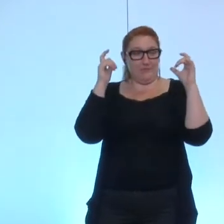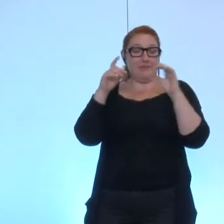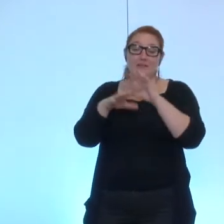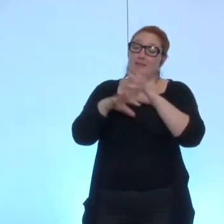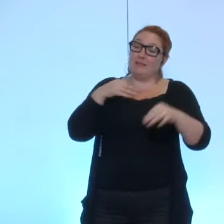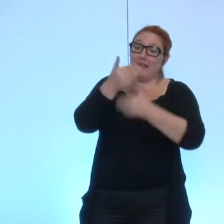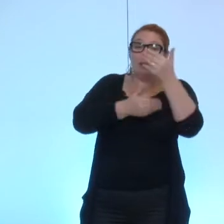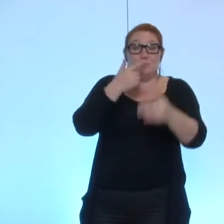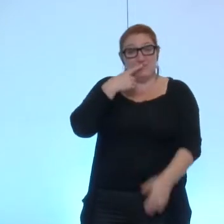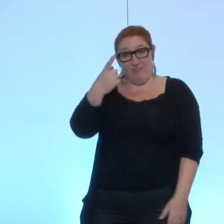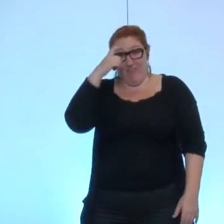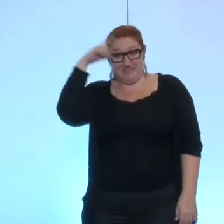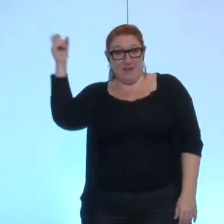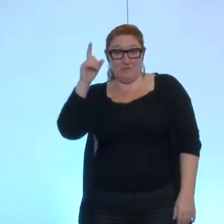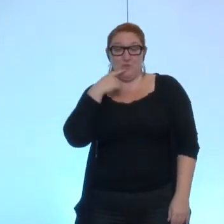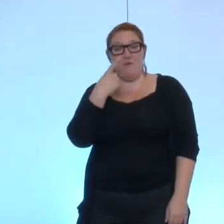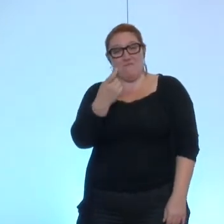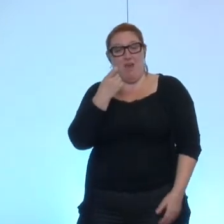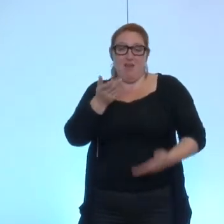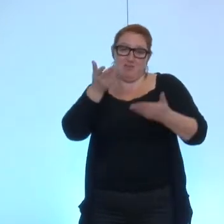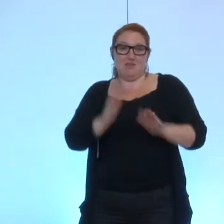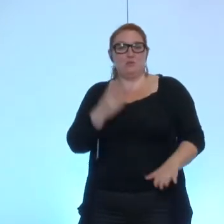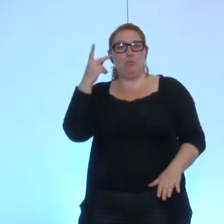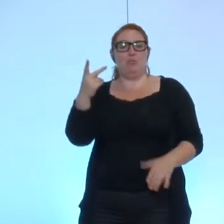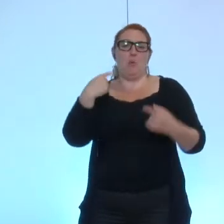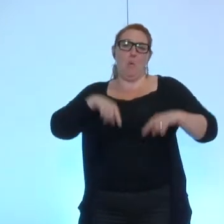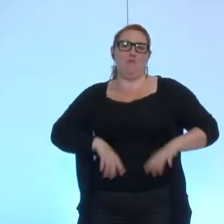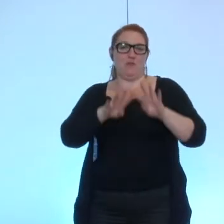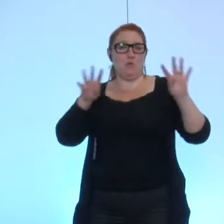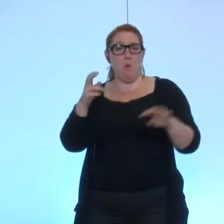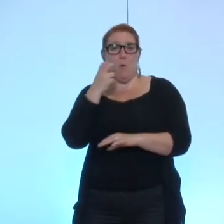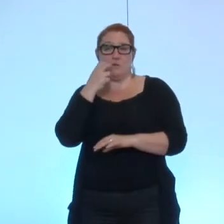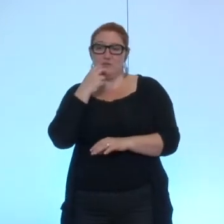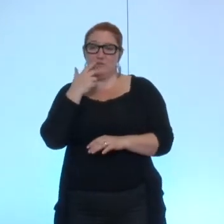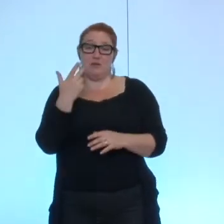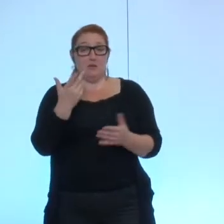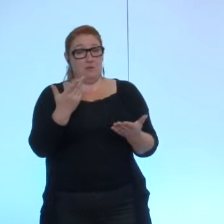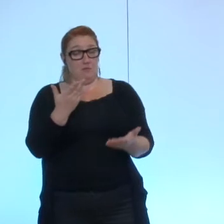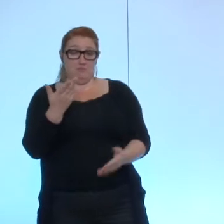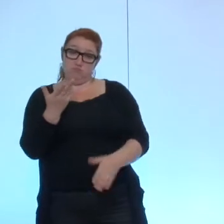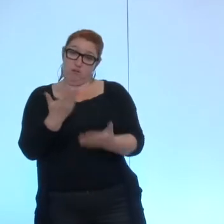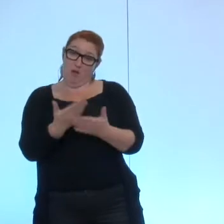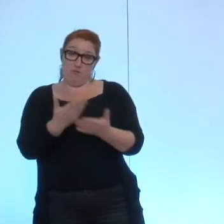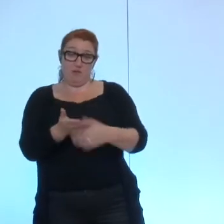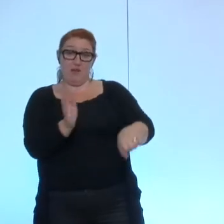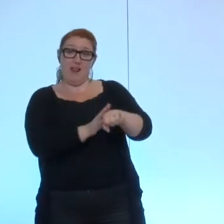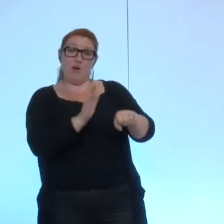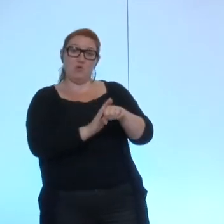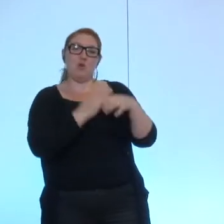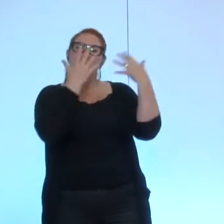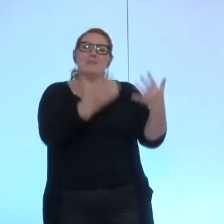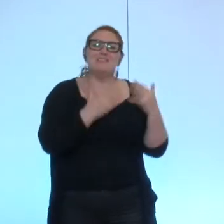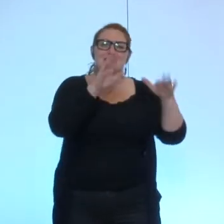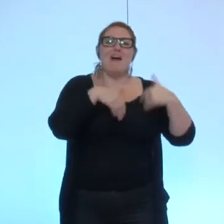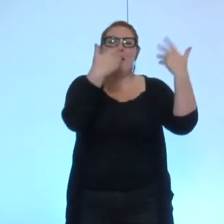donc il s'agit bien d'une décision du gouvernement Hollande donc comme quoi la gauche revenant au pouvoir dix ans plus tard a repris le chemin pour une